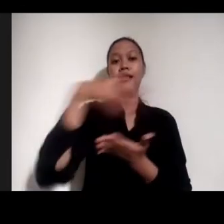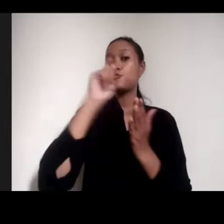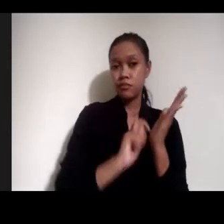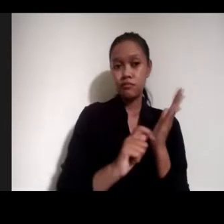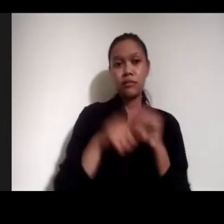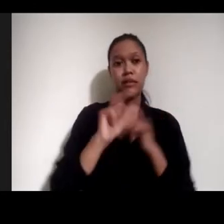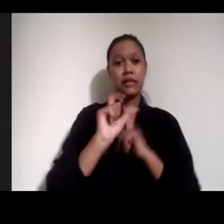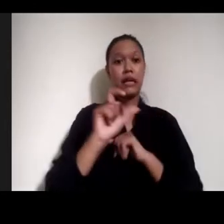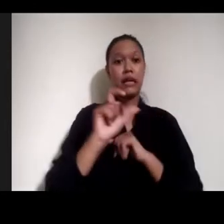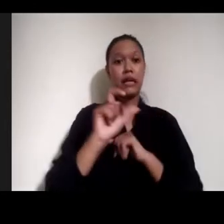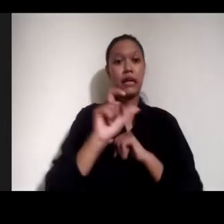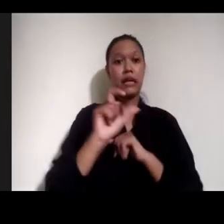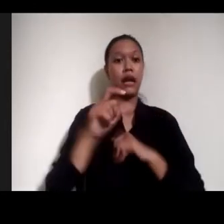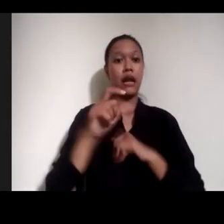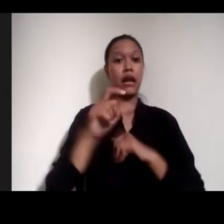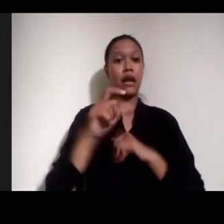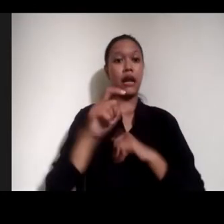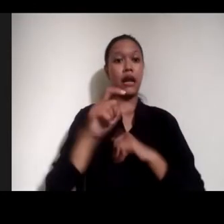Survey sederhana